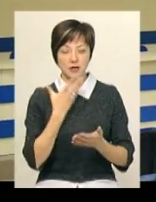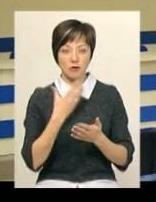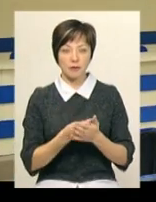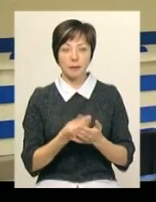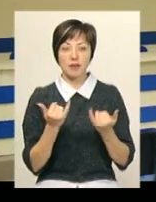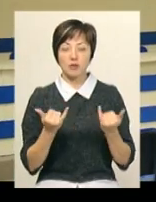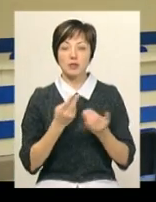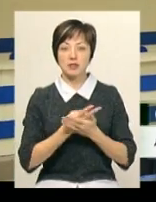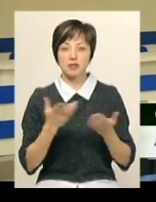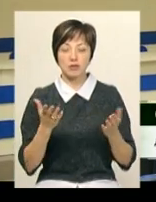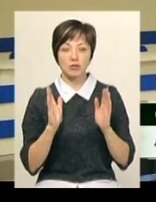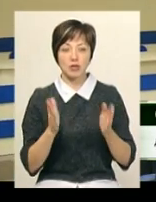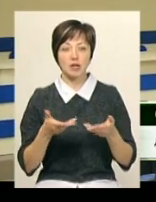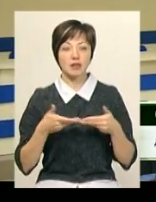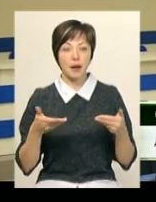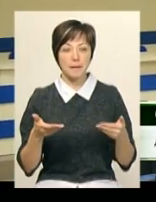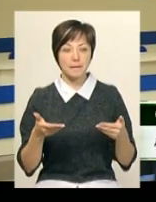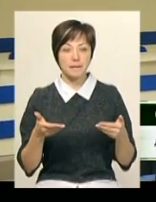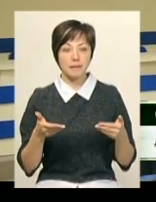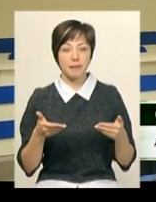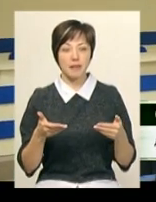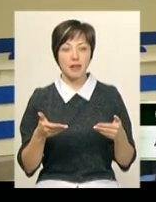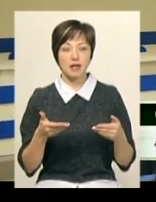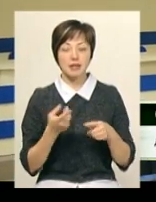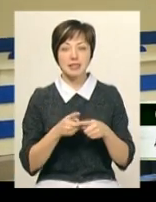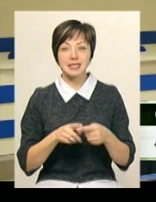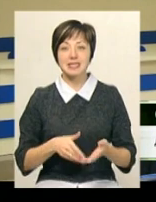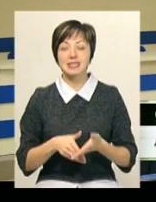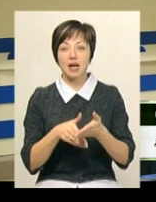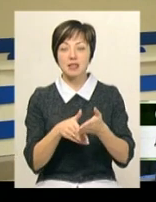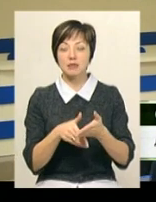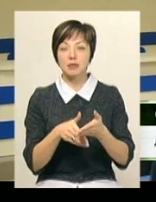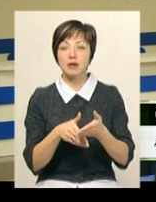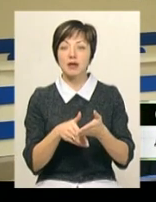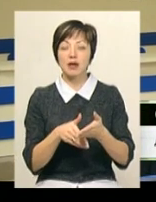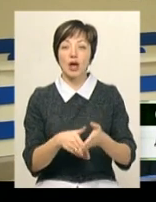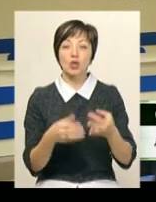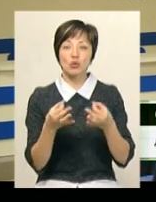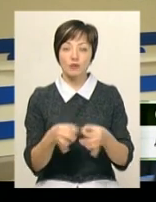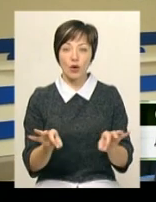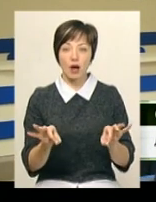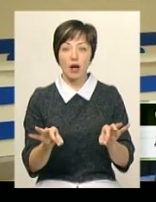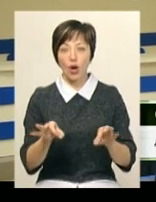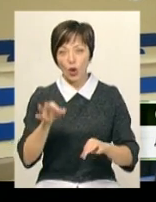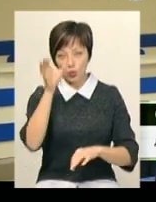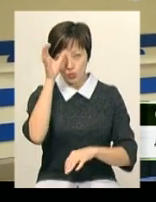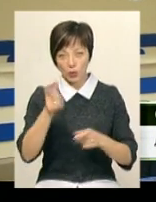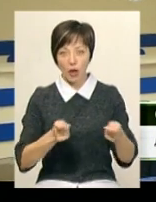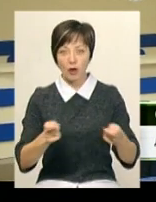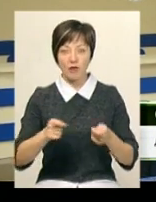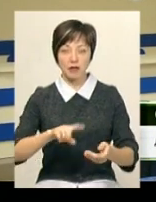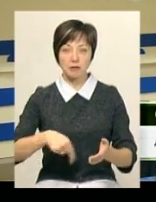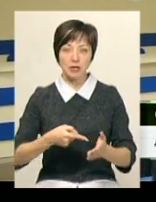Сьогоднішня презентація буде презентувати нам даний інструмент, один із інструментів, який дозволяє розумно керувати